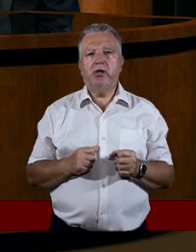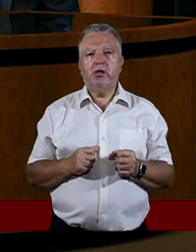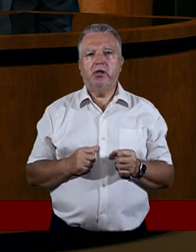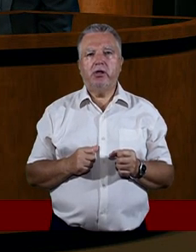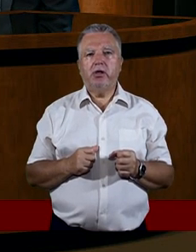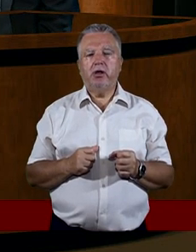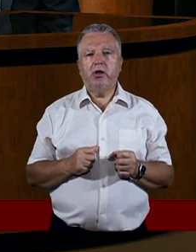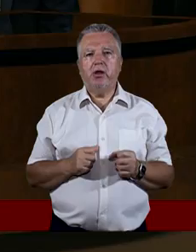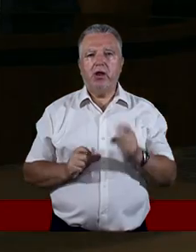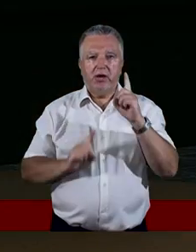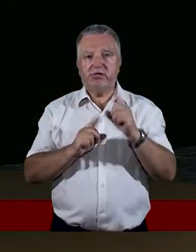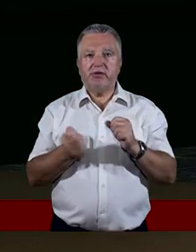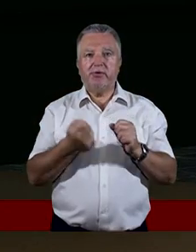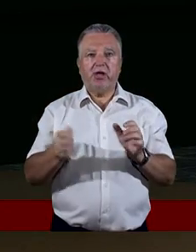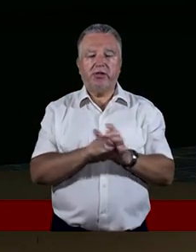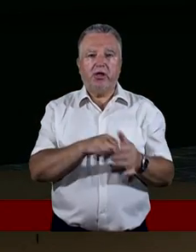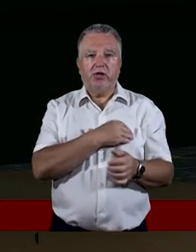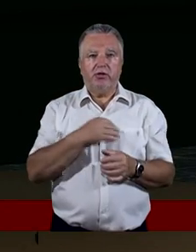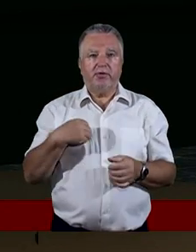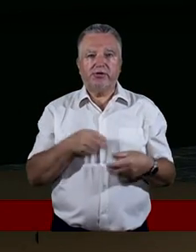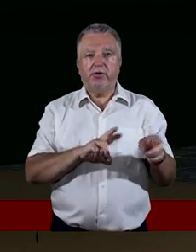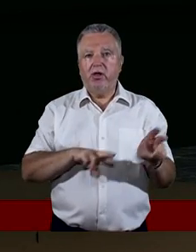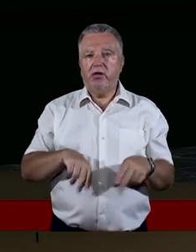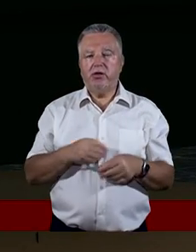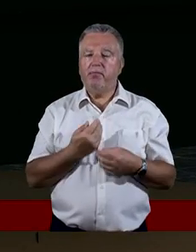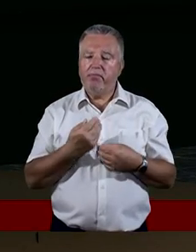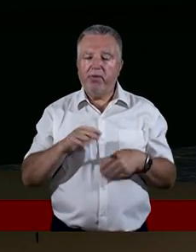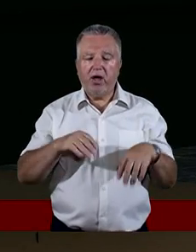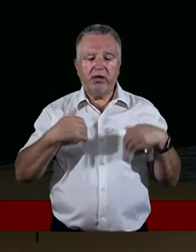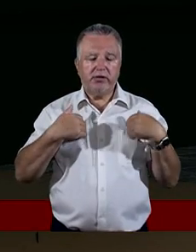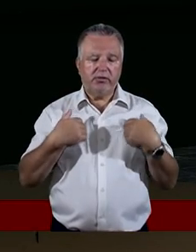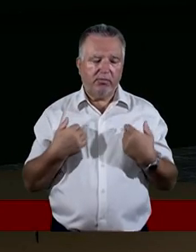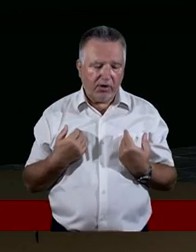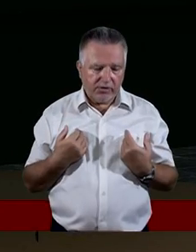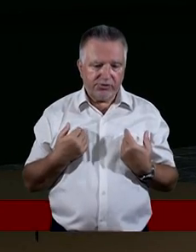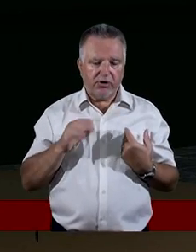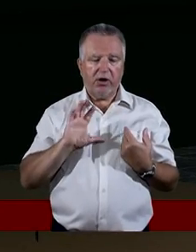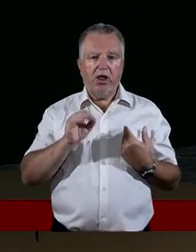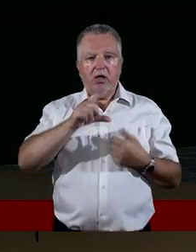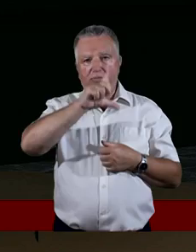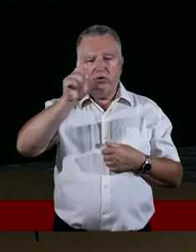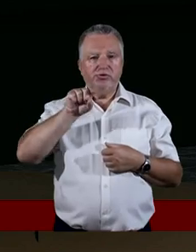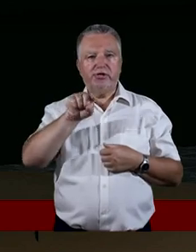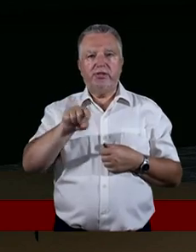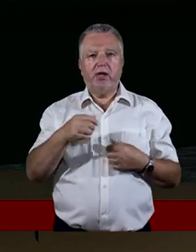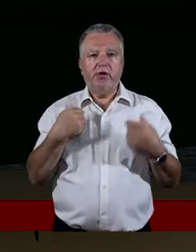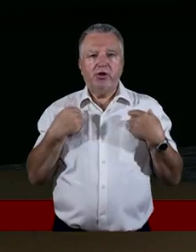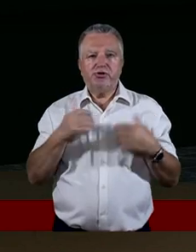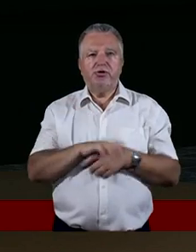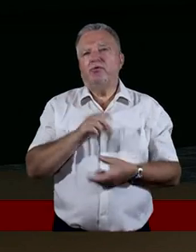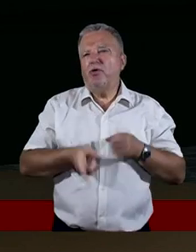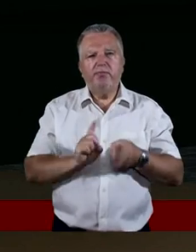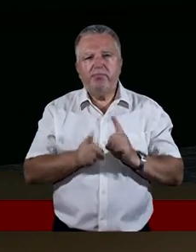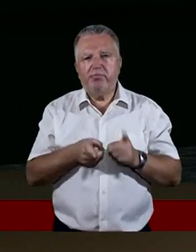Nawet nieraz jak pojadę sama do Warszawy, to wracam tak zmęczona, ponieważ ludzie tam żyją w takim